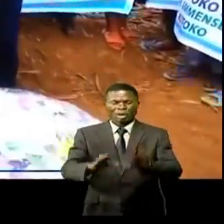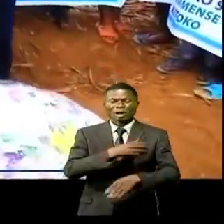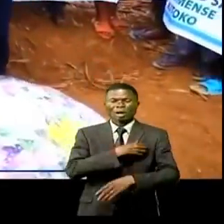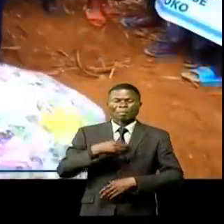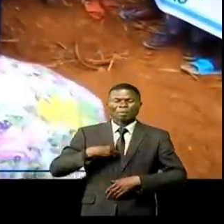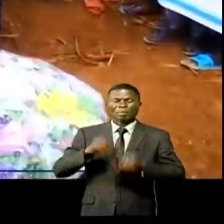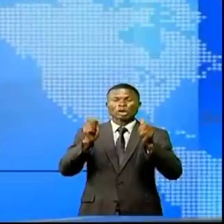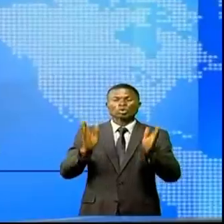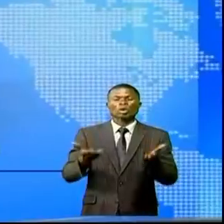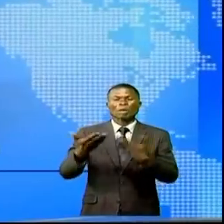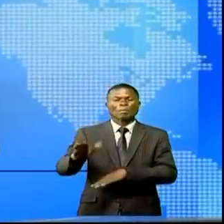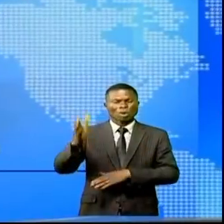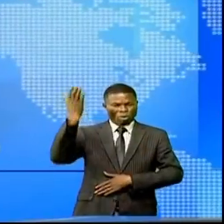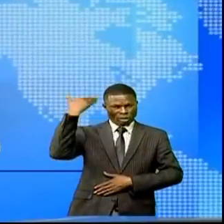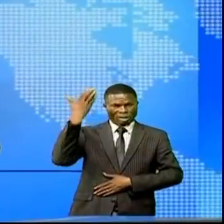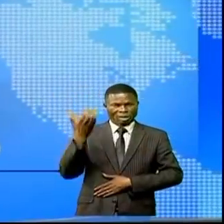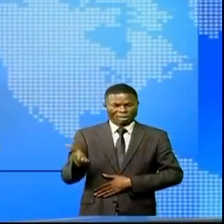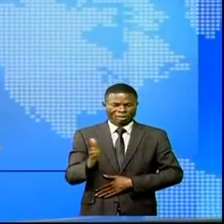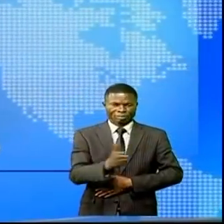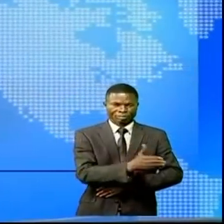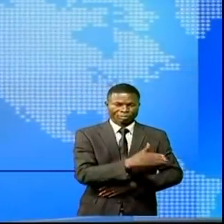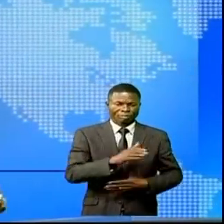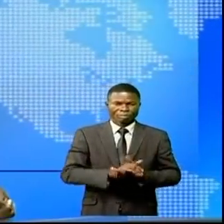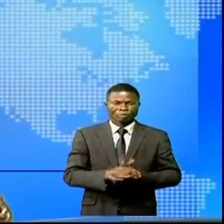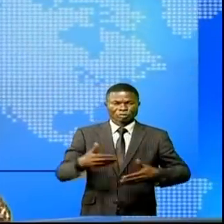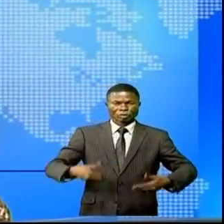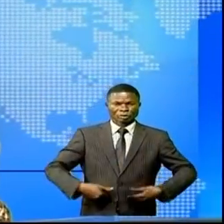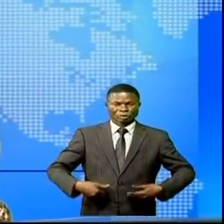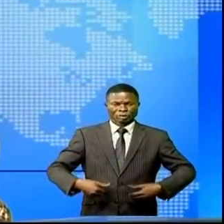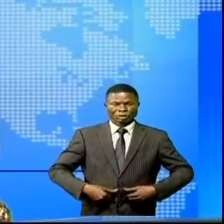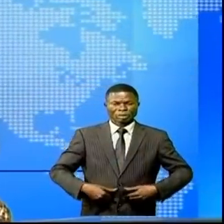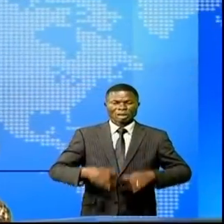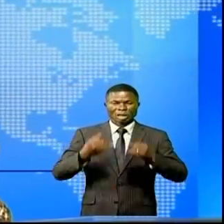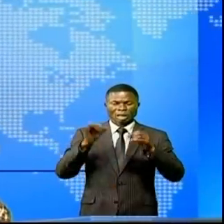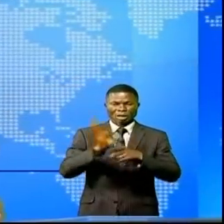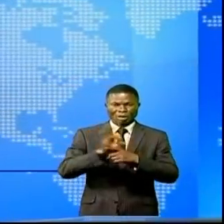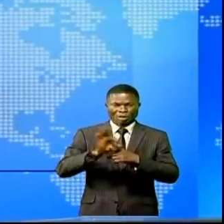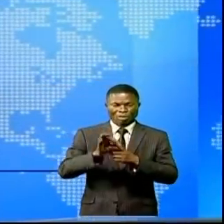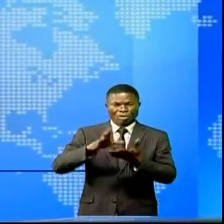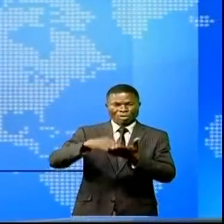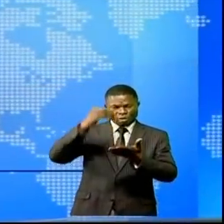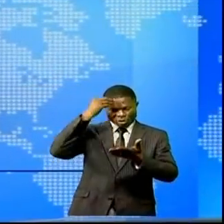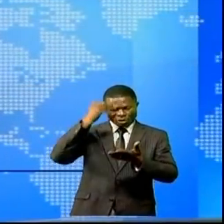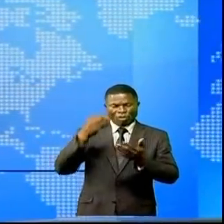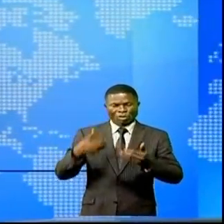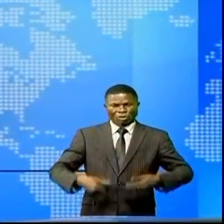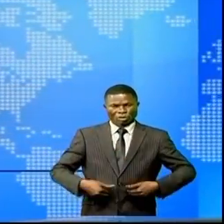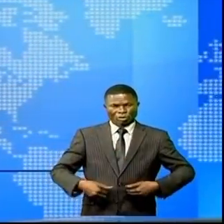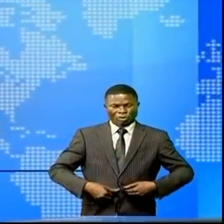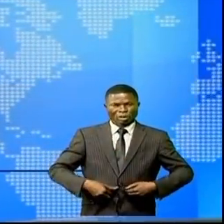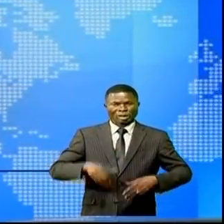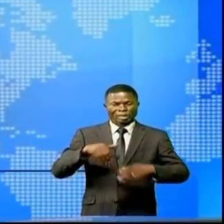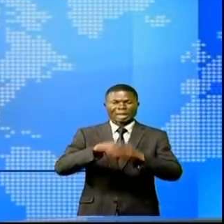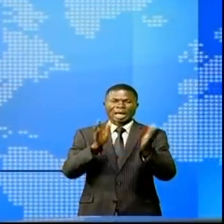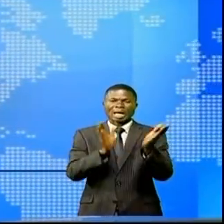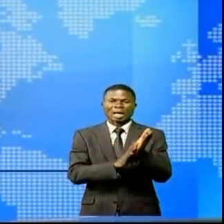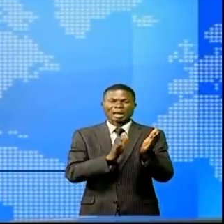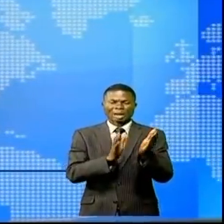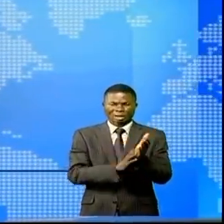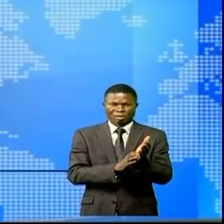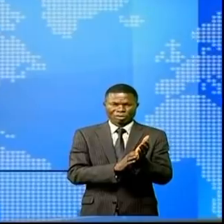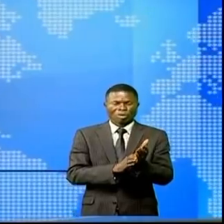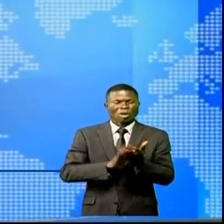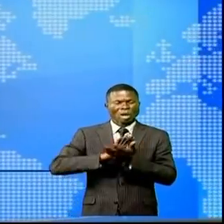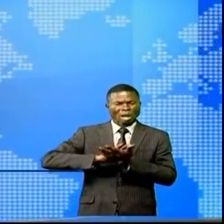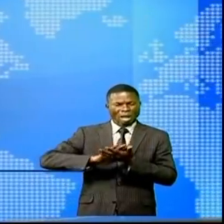Kitoko. L'élite jeune en formation doit prendre l'hygiène, surtout en milieu scolaire. C'est dans